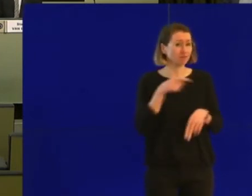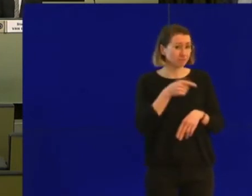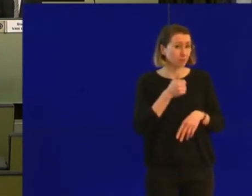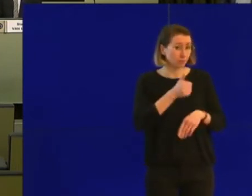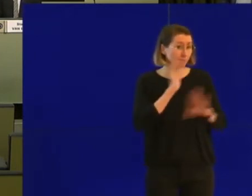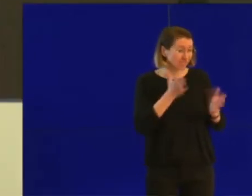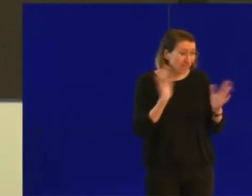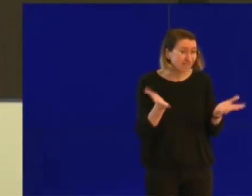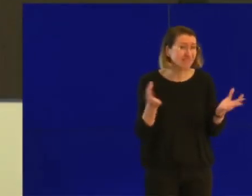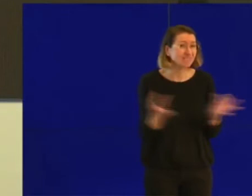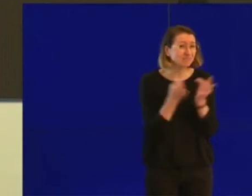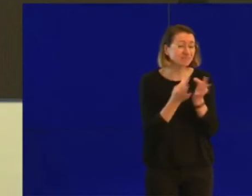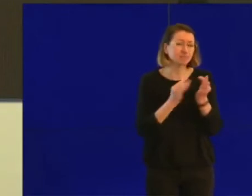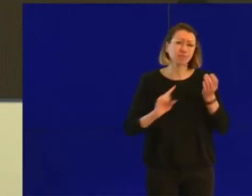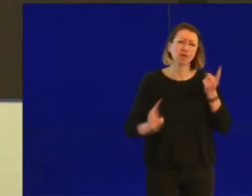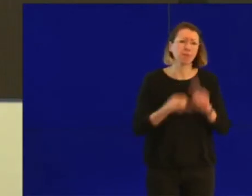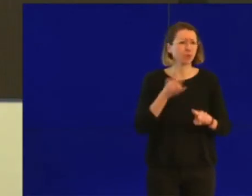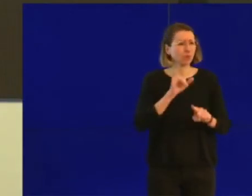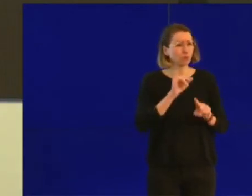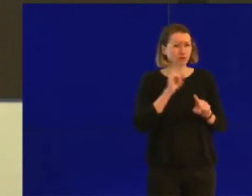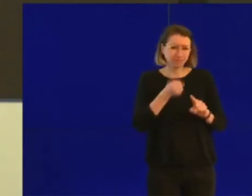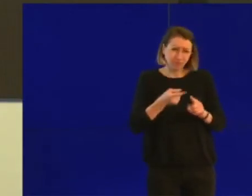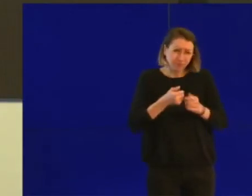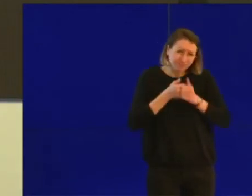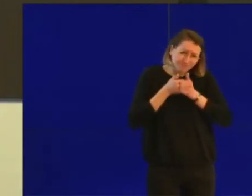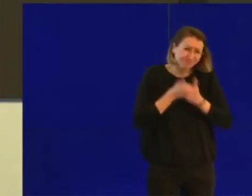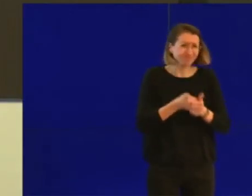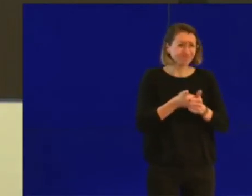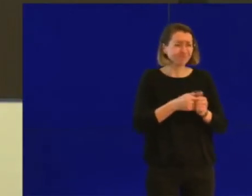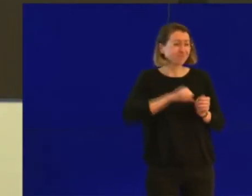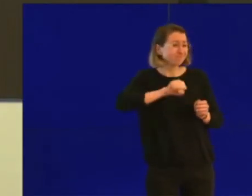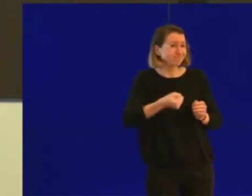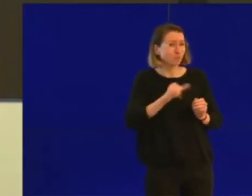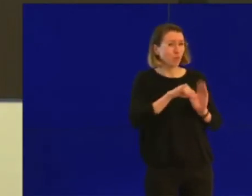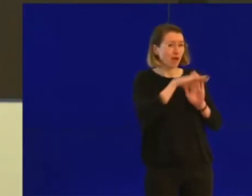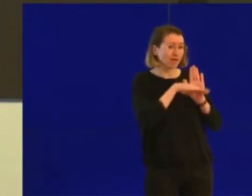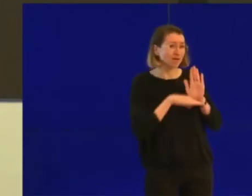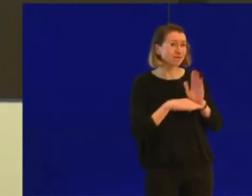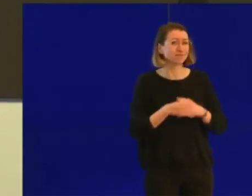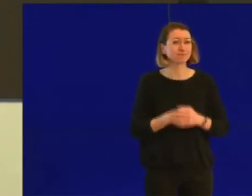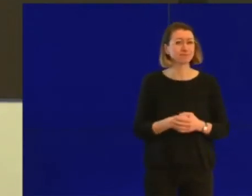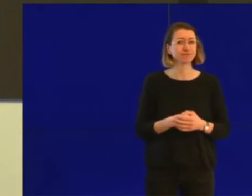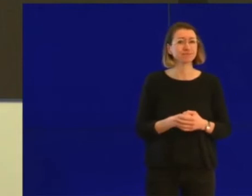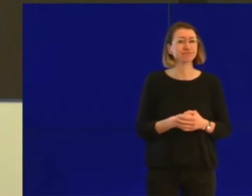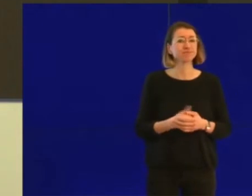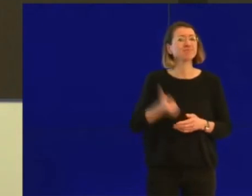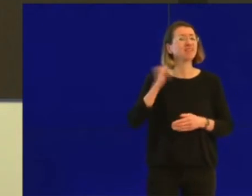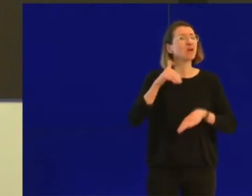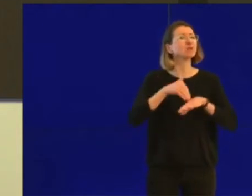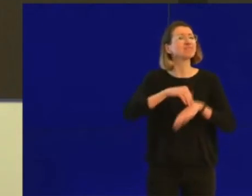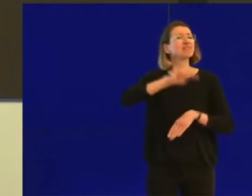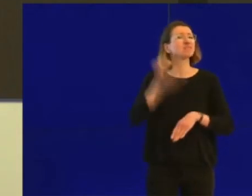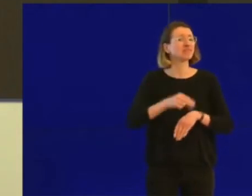'il était indispensable de prendre ces mesures renforcées. Donc hier, le Conseil national de sécurité a pris des mesures